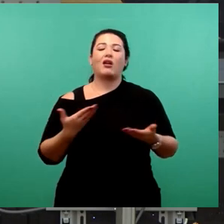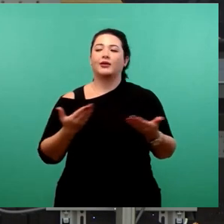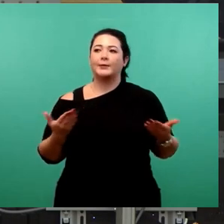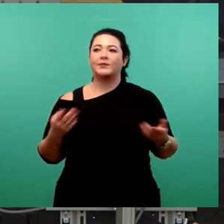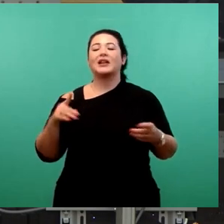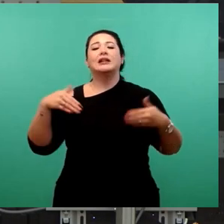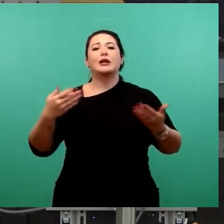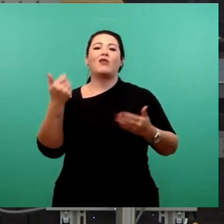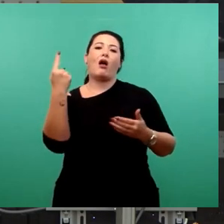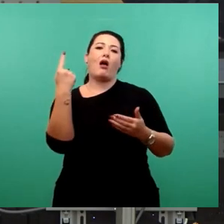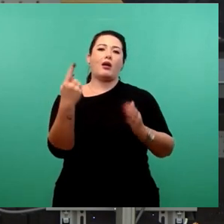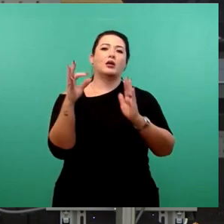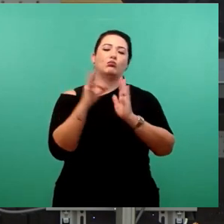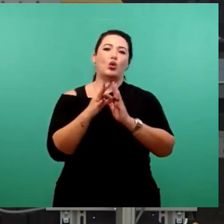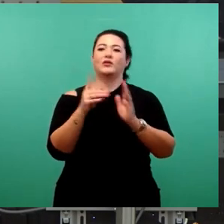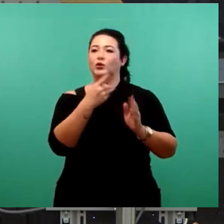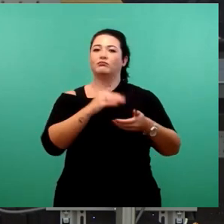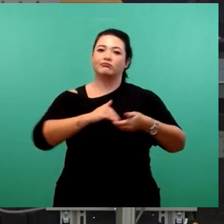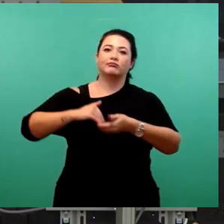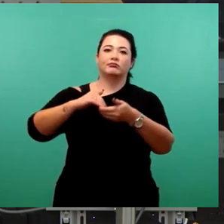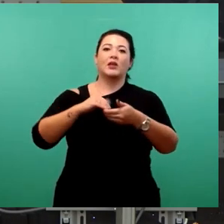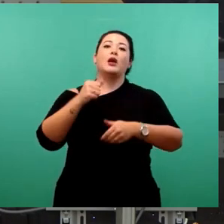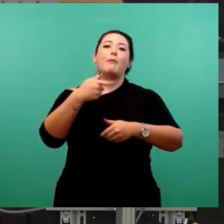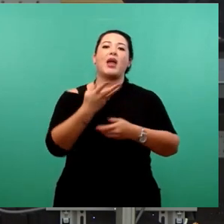verbindet, und das ist die Mehrheitsfähigkeit.